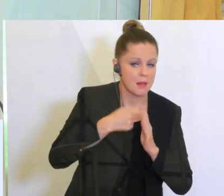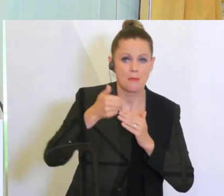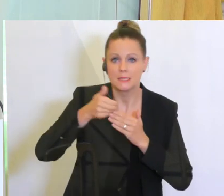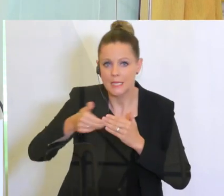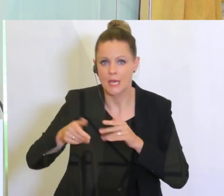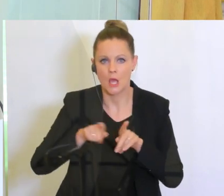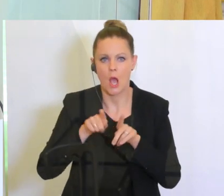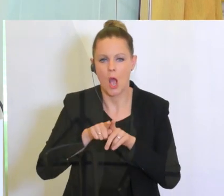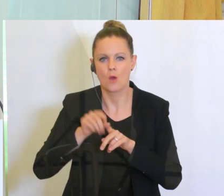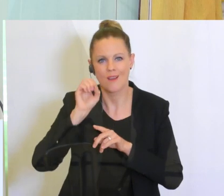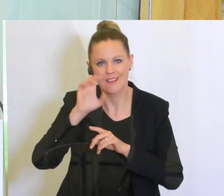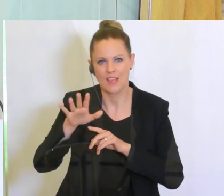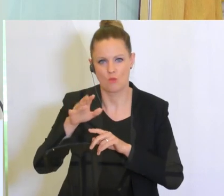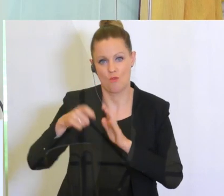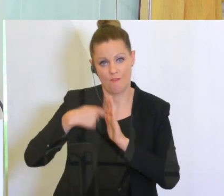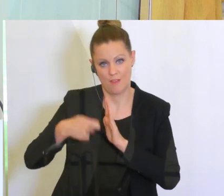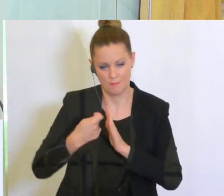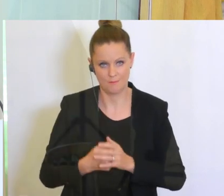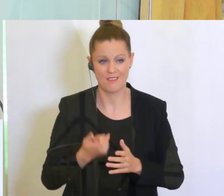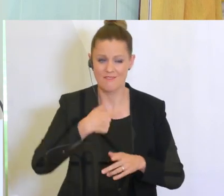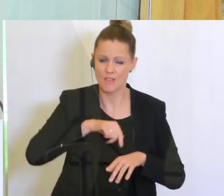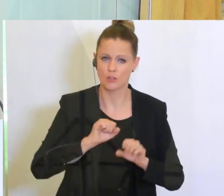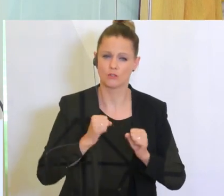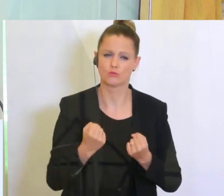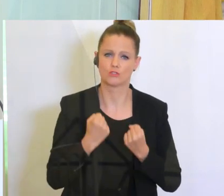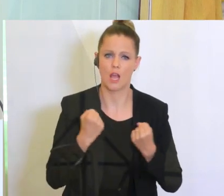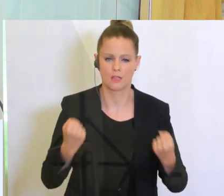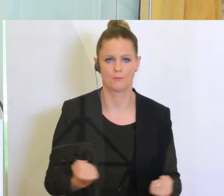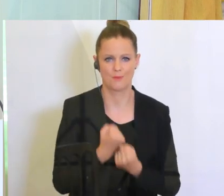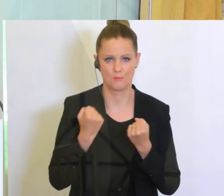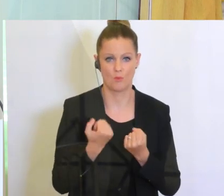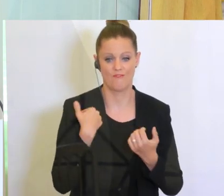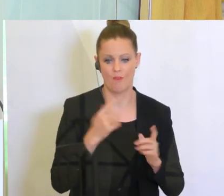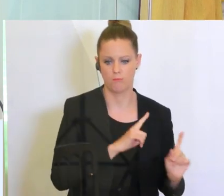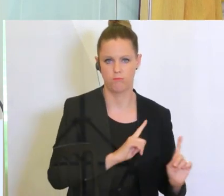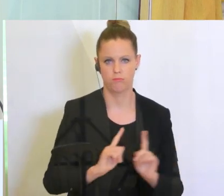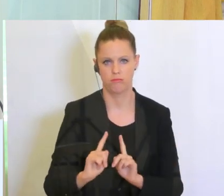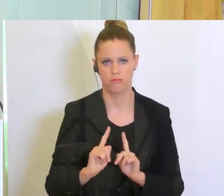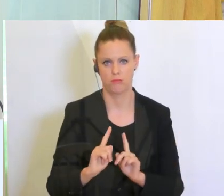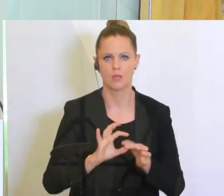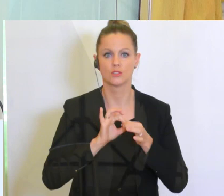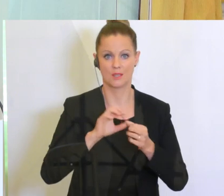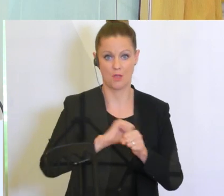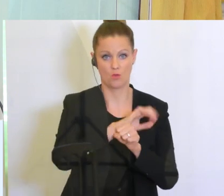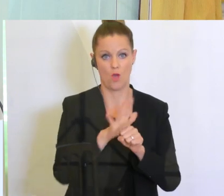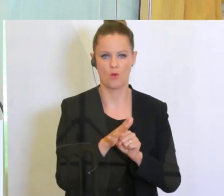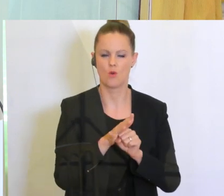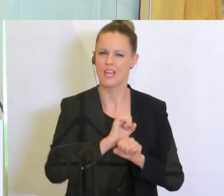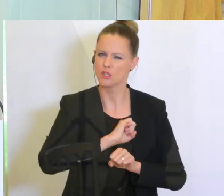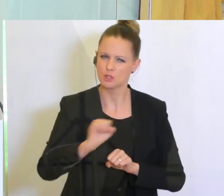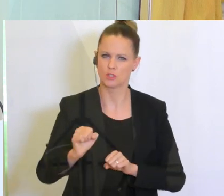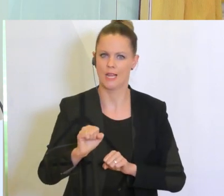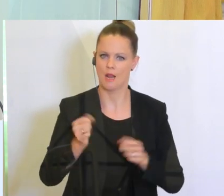wir haben uns sehr bemüht, dass wir eben diesen Stillstand, den es jetzt coronabedingt gegeben hat, möglichst rasch